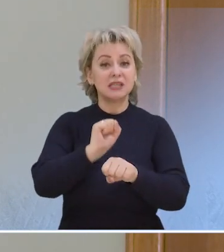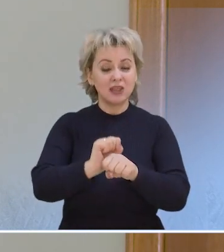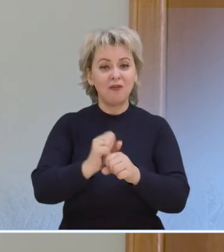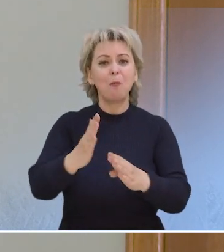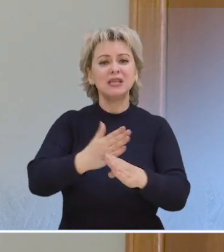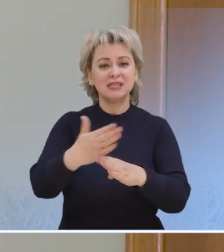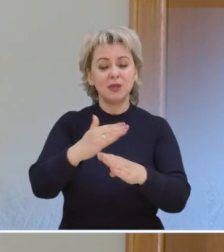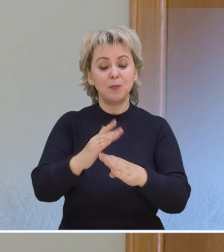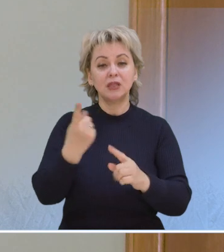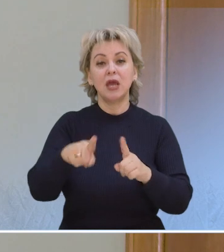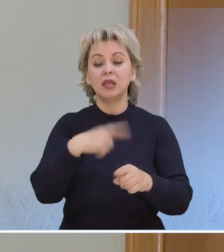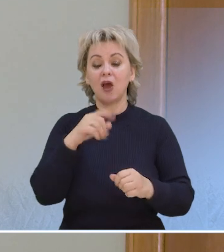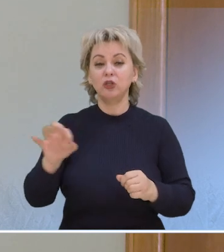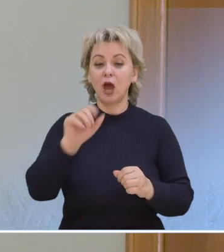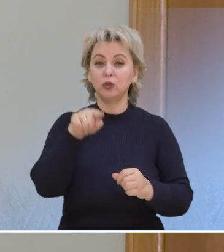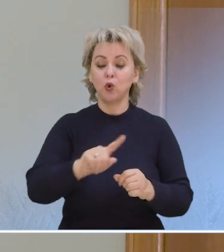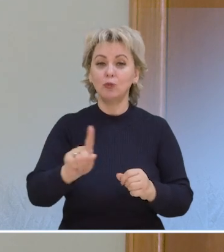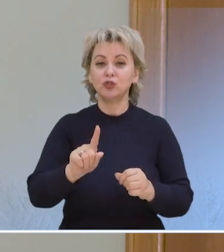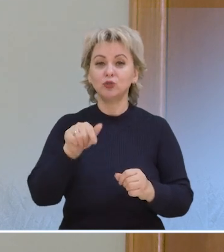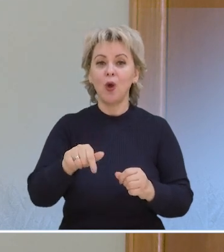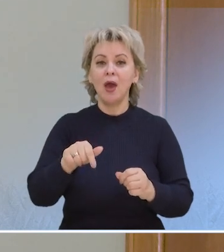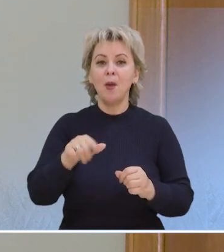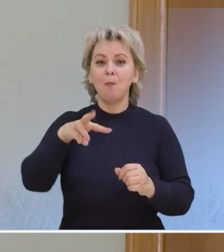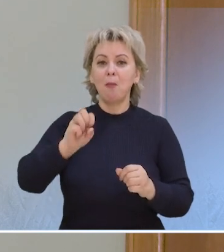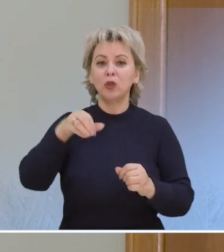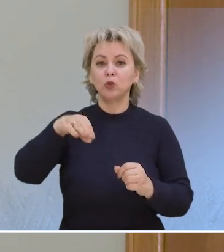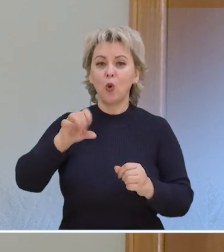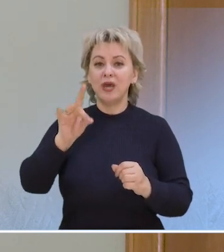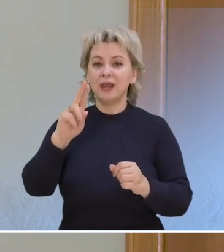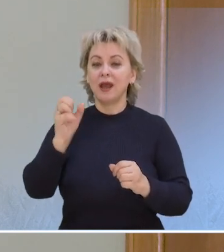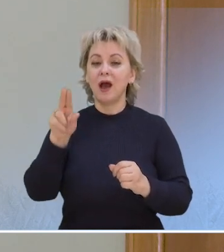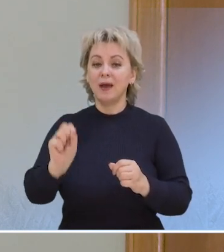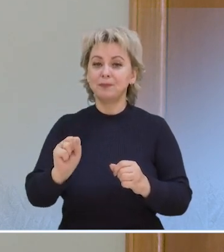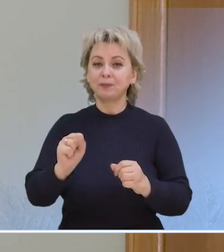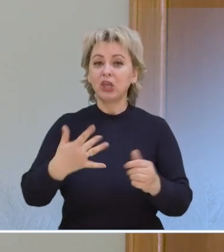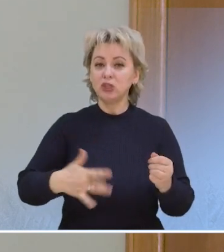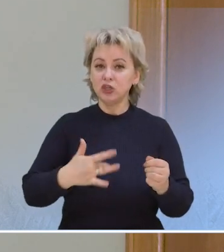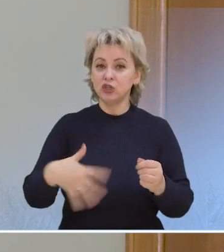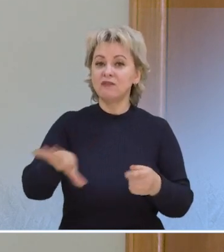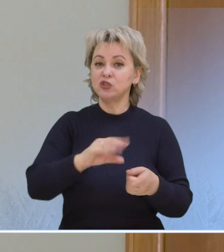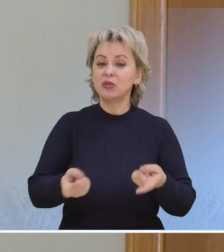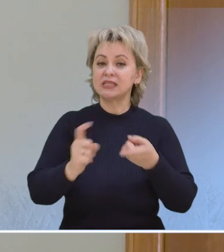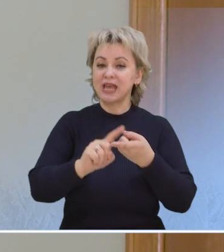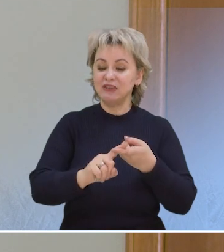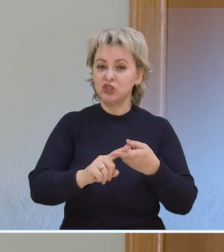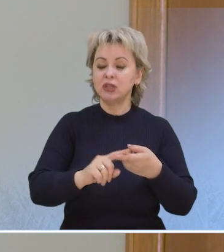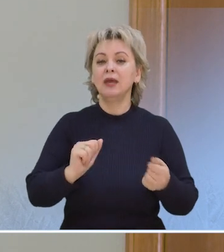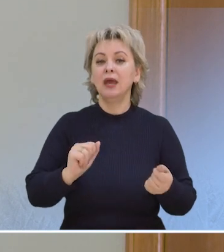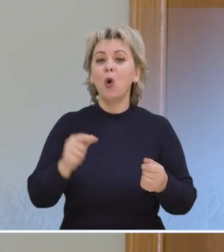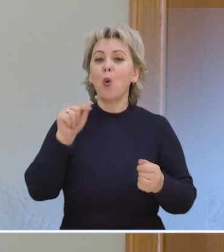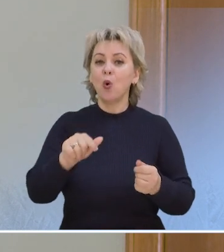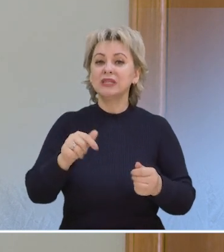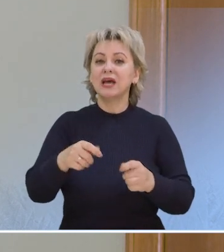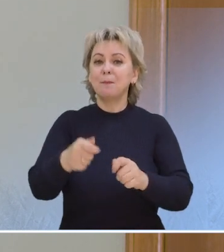и в частности, прежде всего, нужно говорить о замедлении моторики. В частности, моторика желудочного кишечника и в частности,